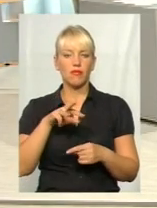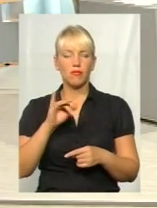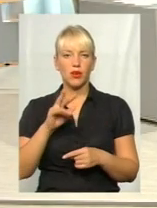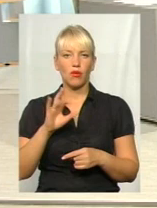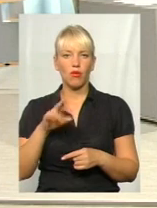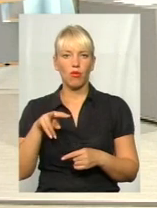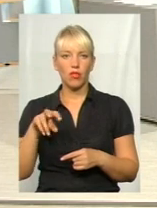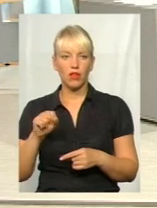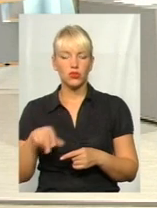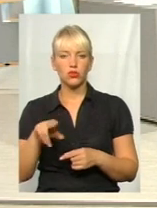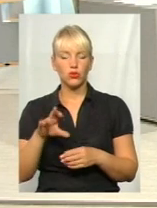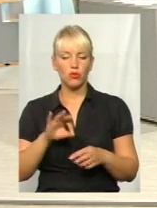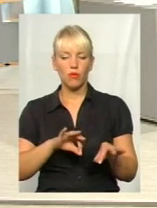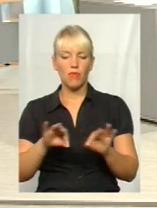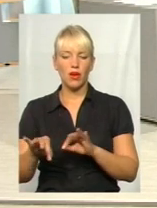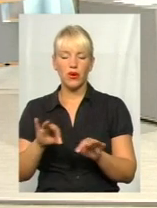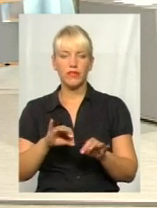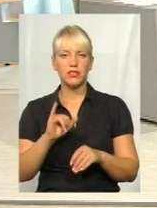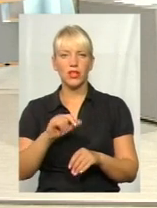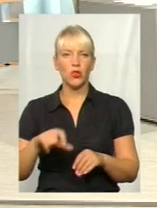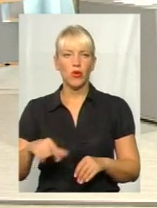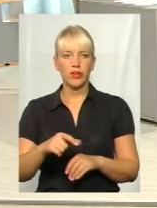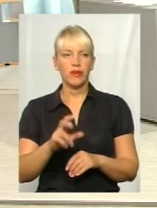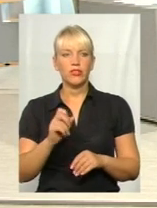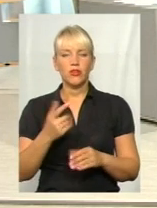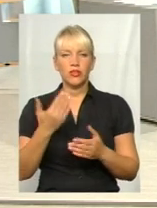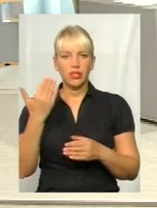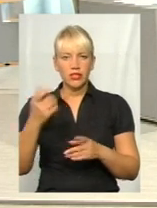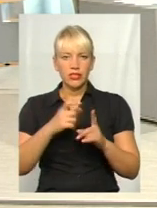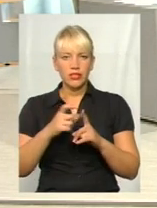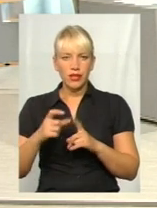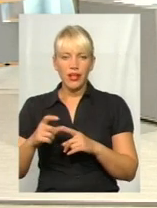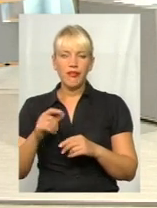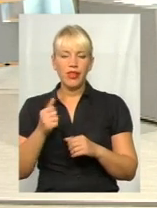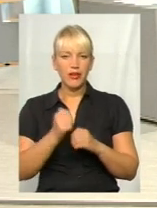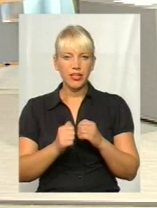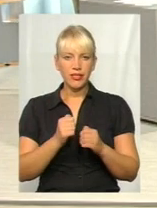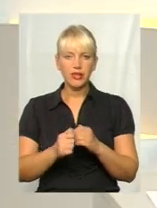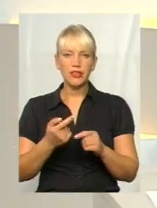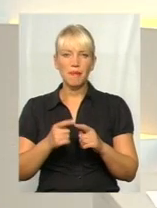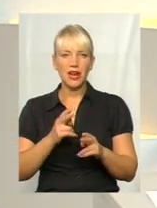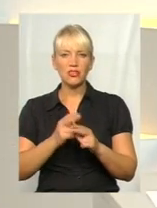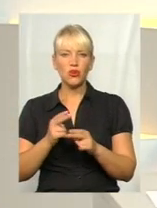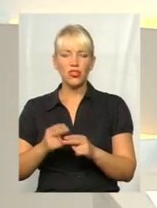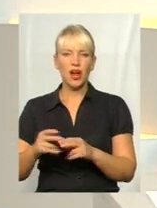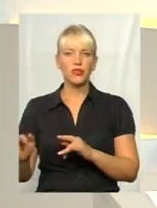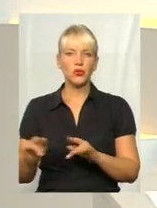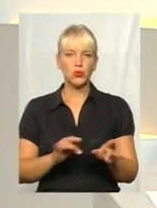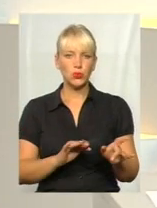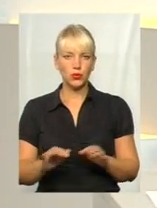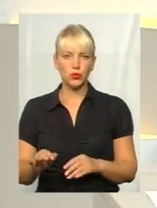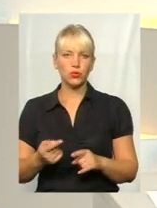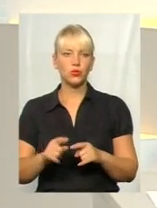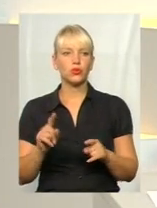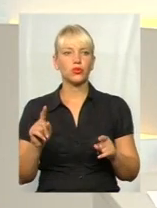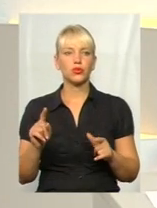і доріг, зі слів пана Миколи, найчастіше перешкоджають руху. І ще, чи